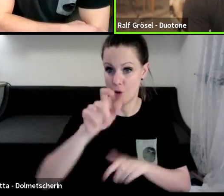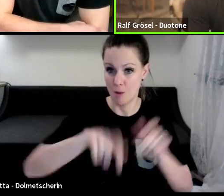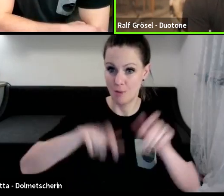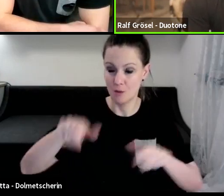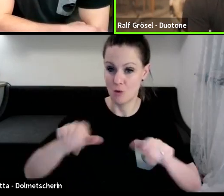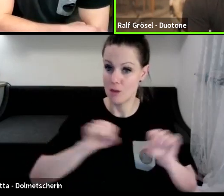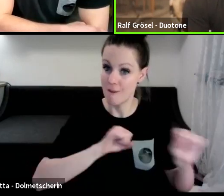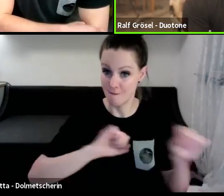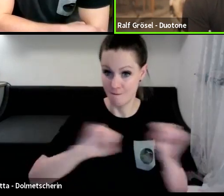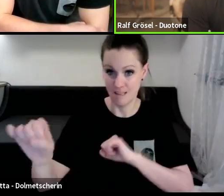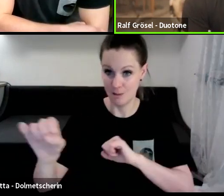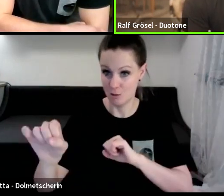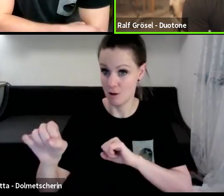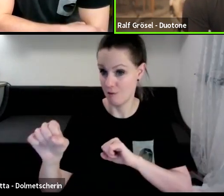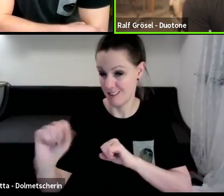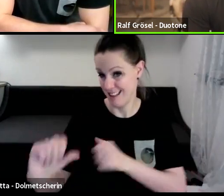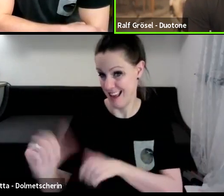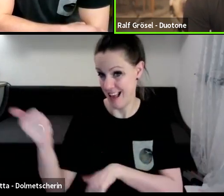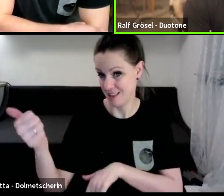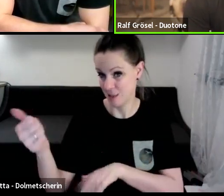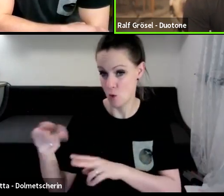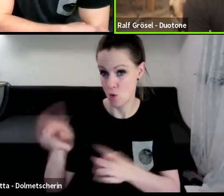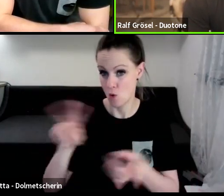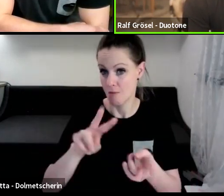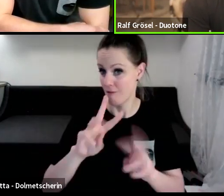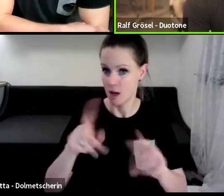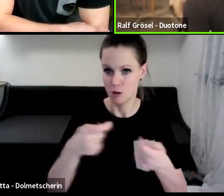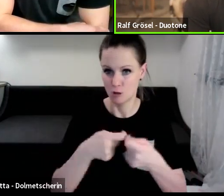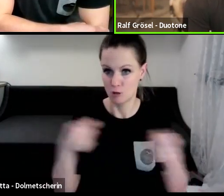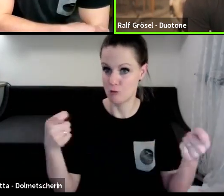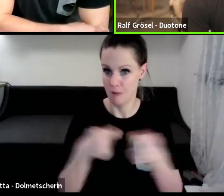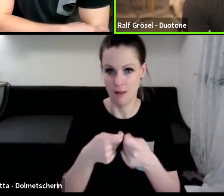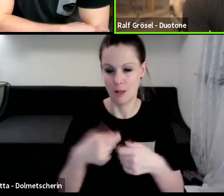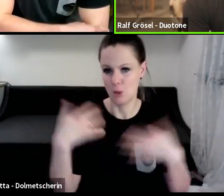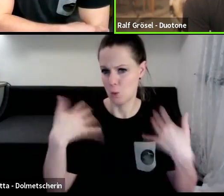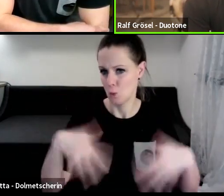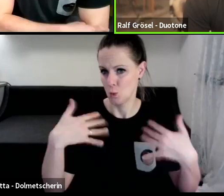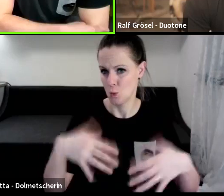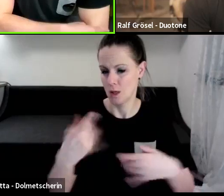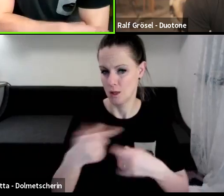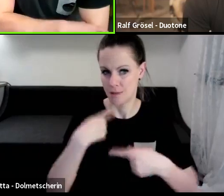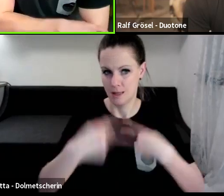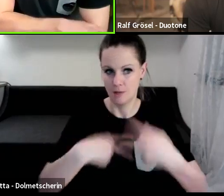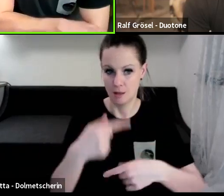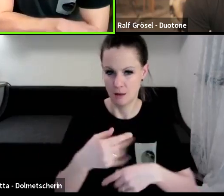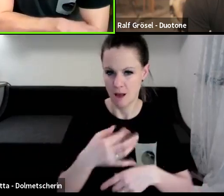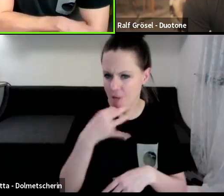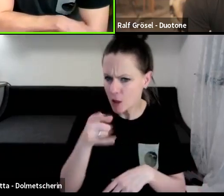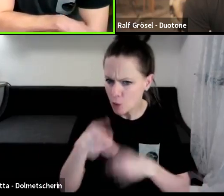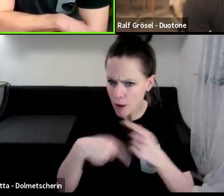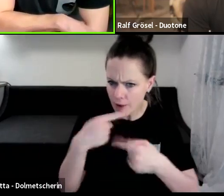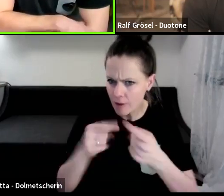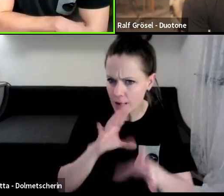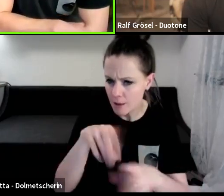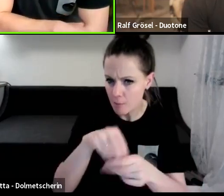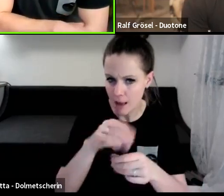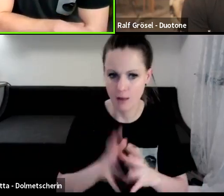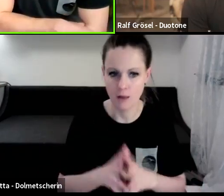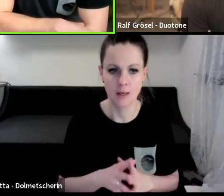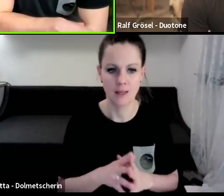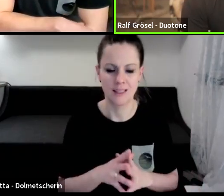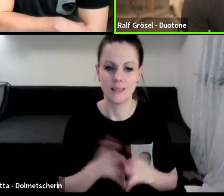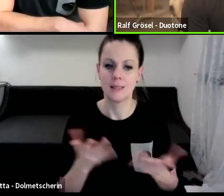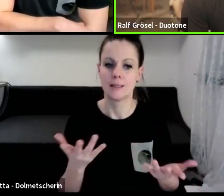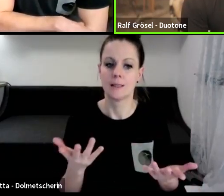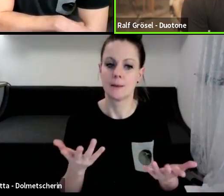Wingsurfen primär auch kommen. Ich finde es super spannend. Wird sich entwickeln. Bist du da bei der Entwicklung dabei? Ich